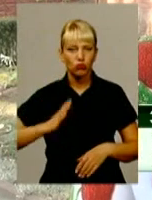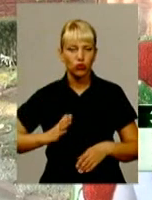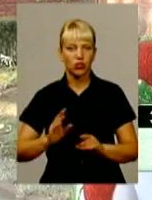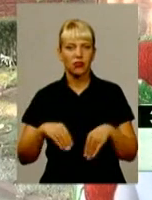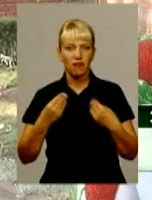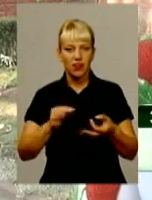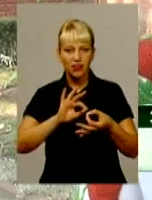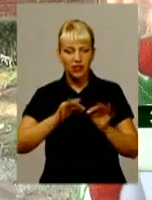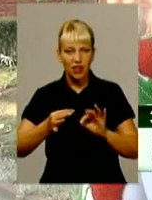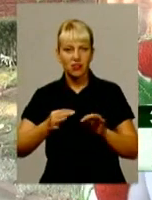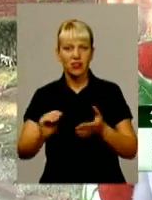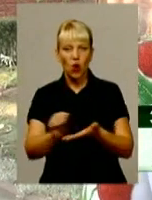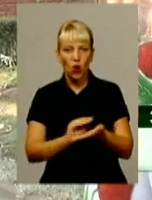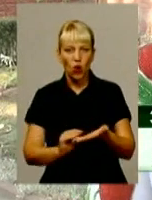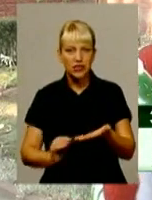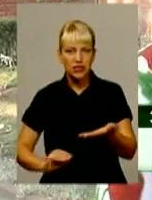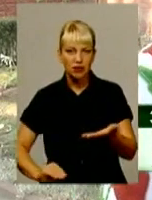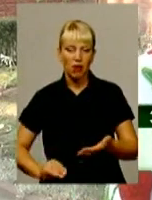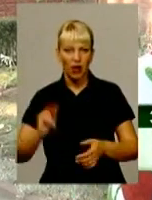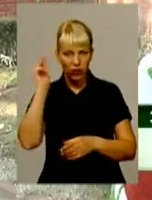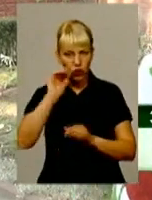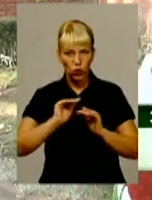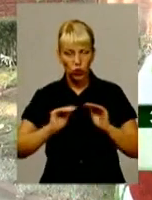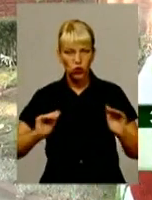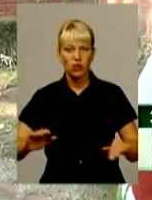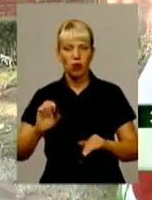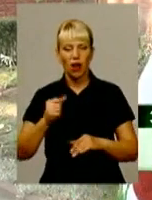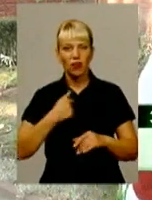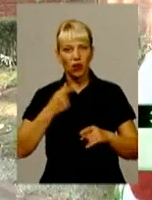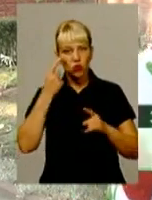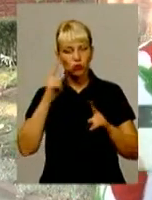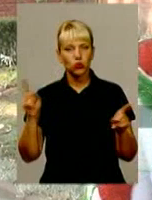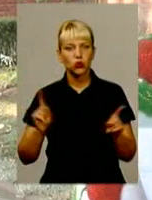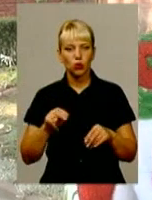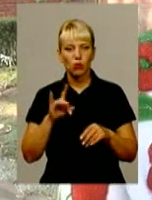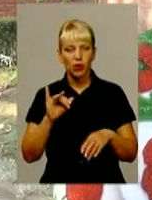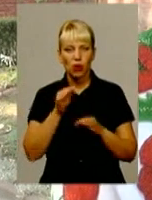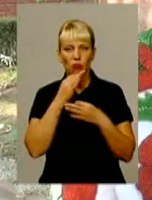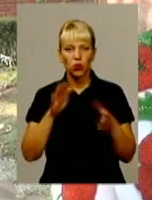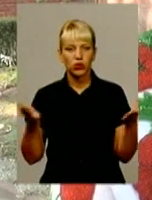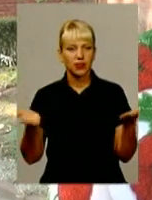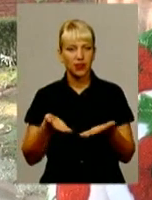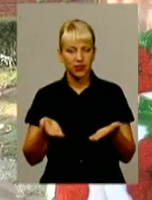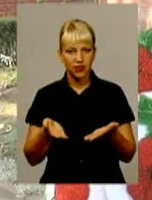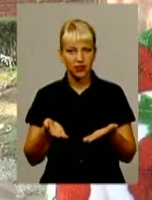детальні конспекти учням. А я думаю, що при будь-яких